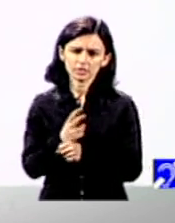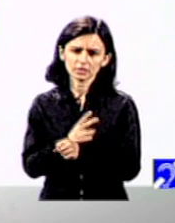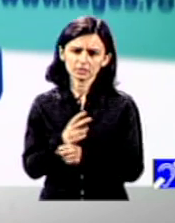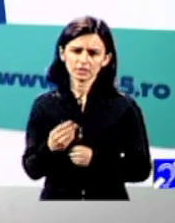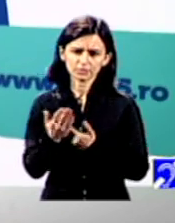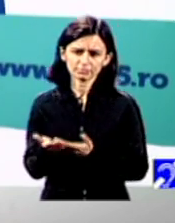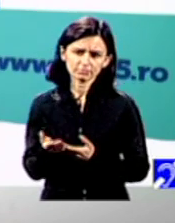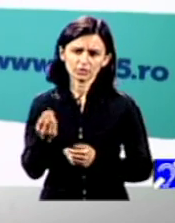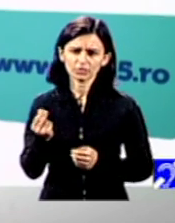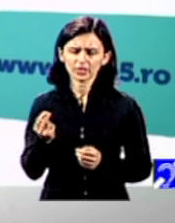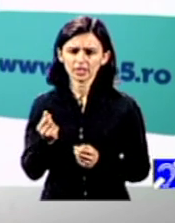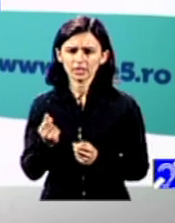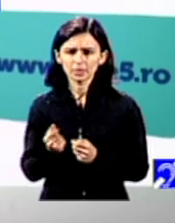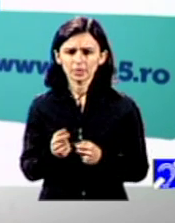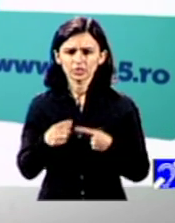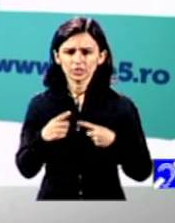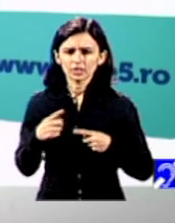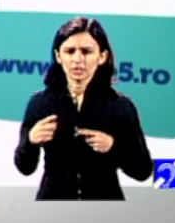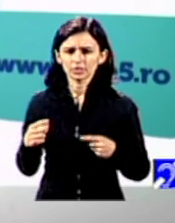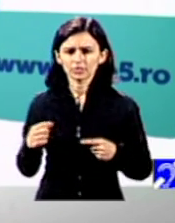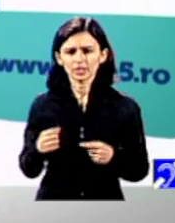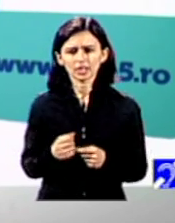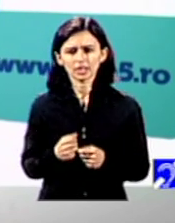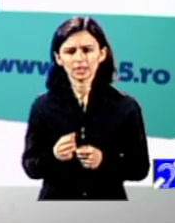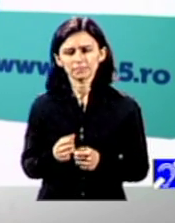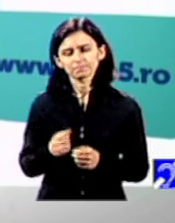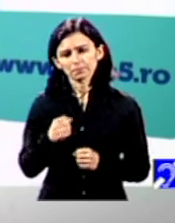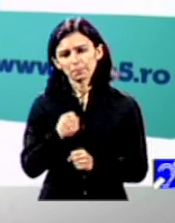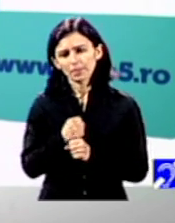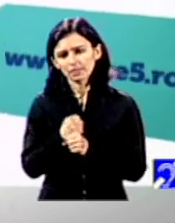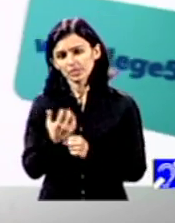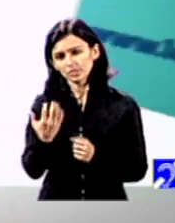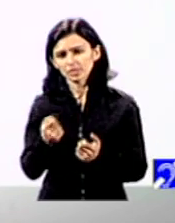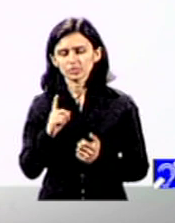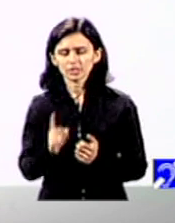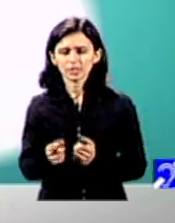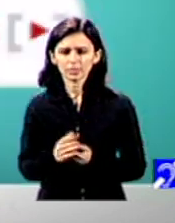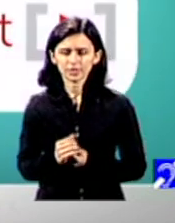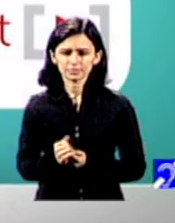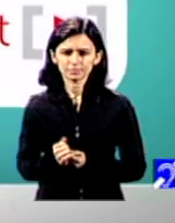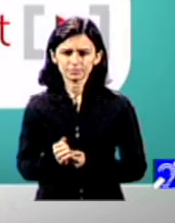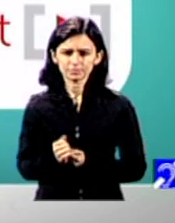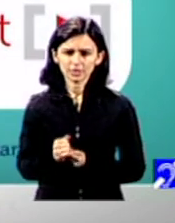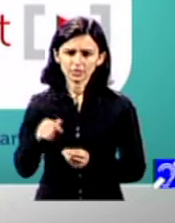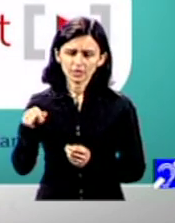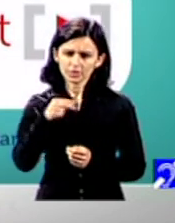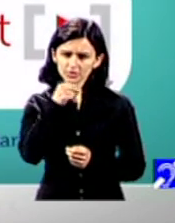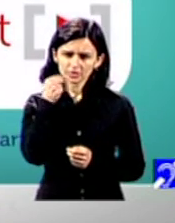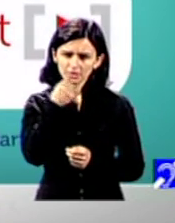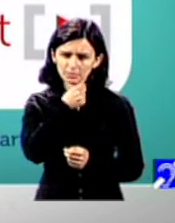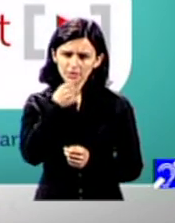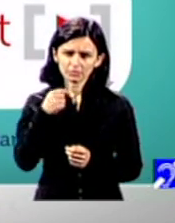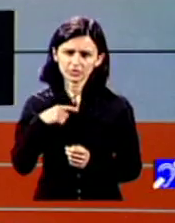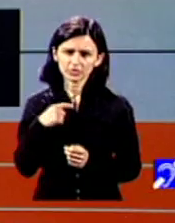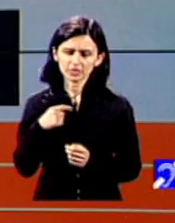moral fiecare dintre noi ne-am făcut ne-am făcut datoria și din punctul meu de vedere partea aceasta de beneficii tot ce face este